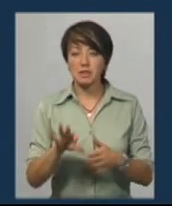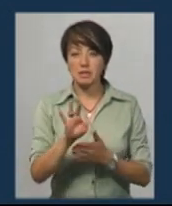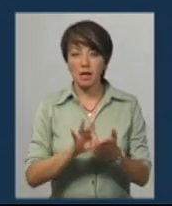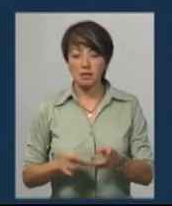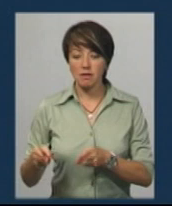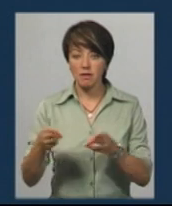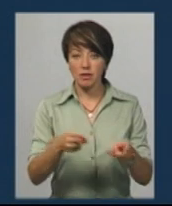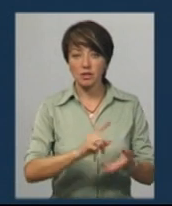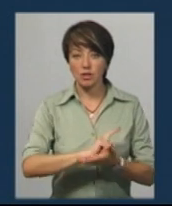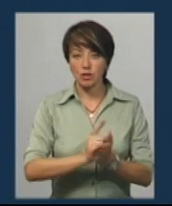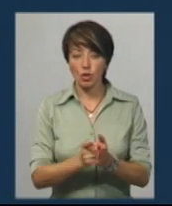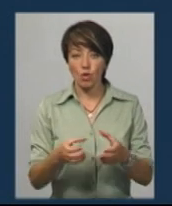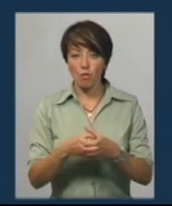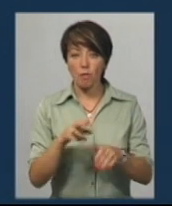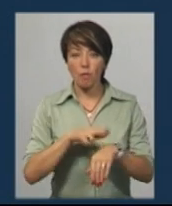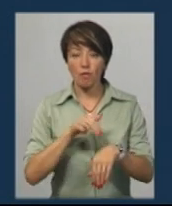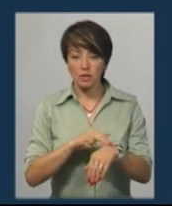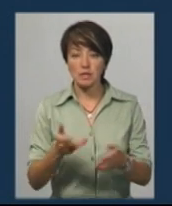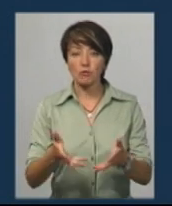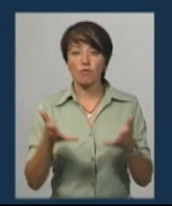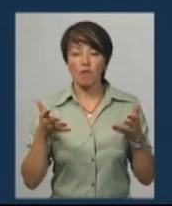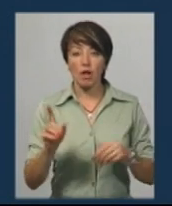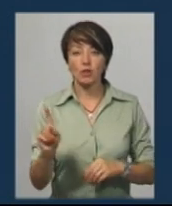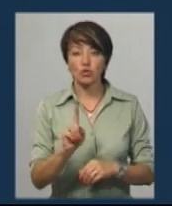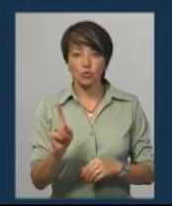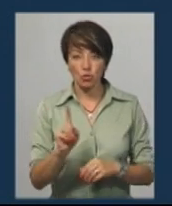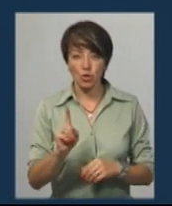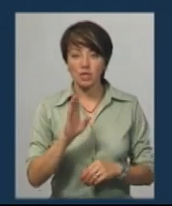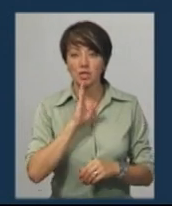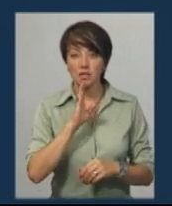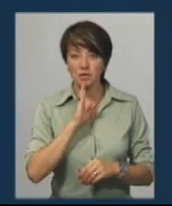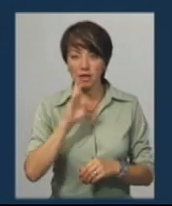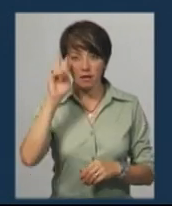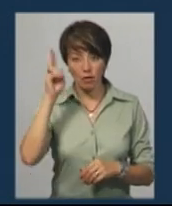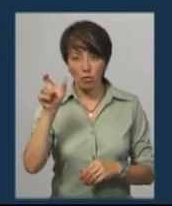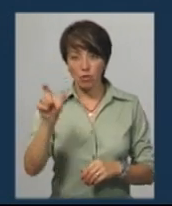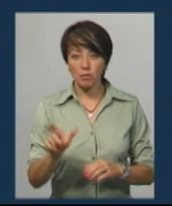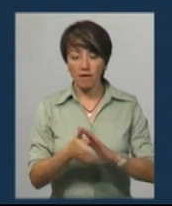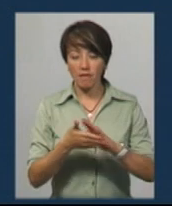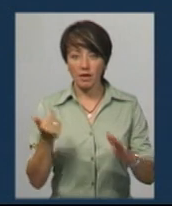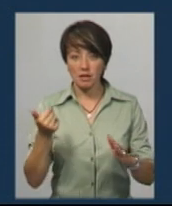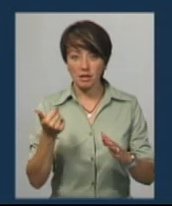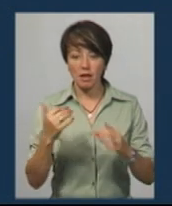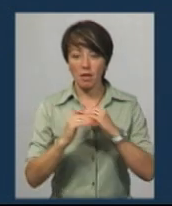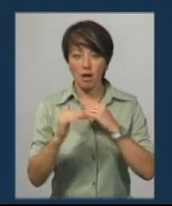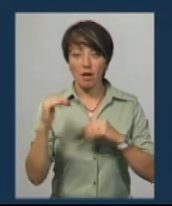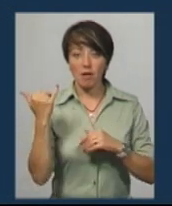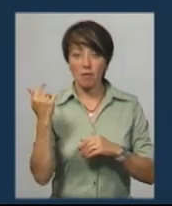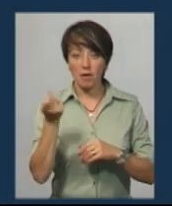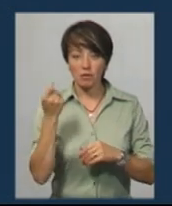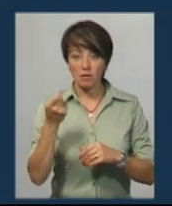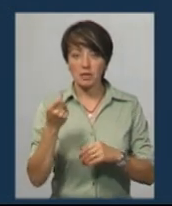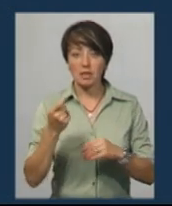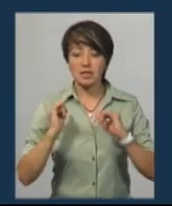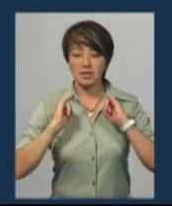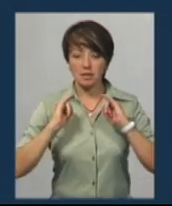Слідчо-оперативна група поліції. Правоохоронці з'ясували, що дівчину невідома особа викликала на пасовище, зв'язала її, облила